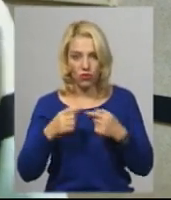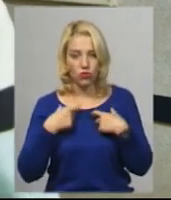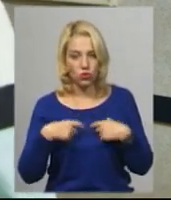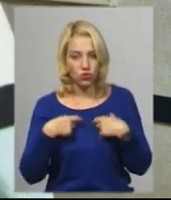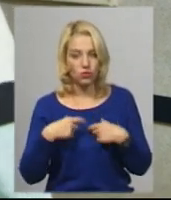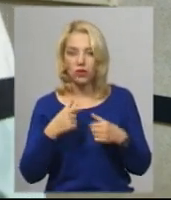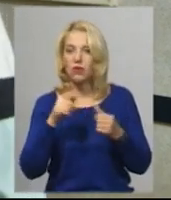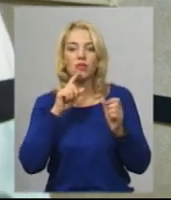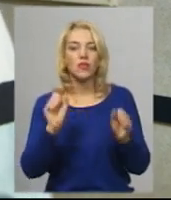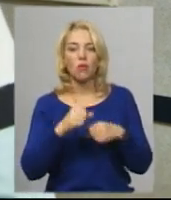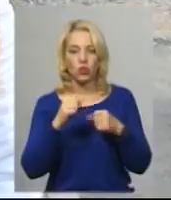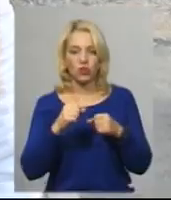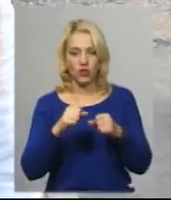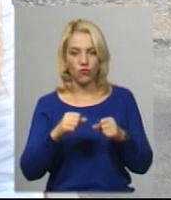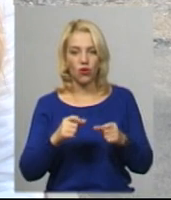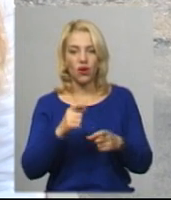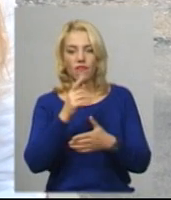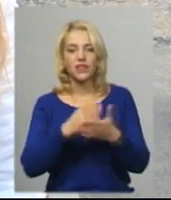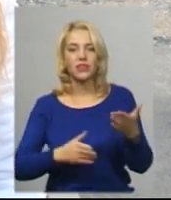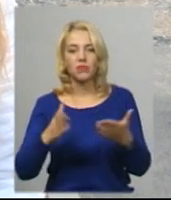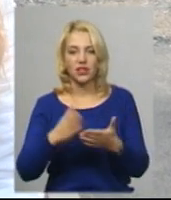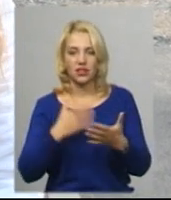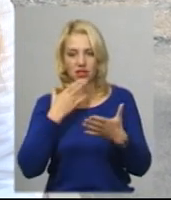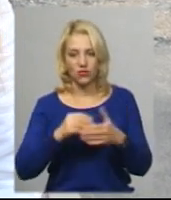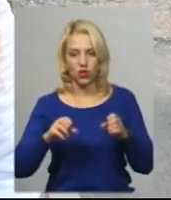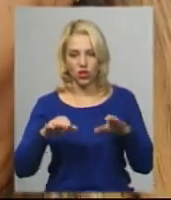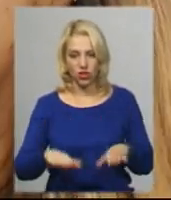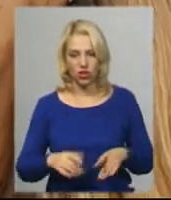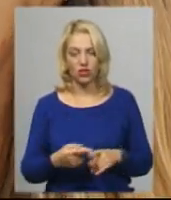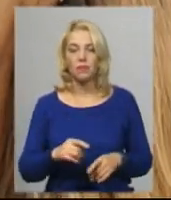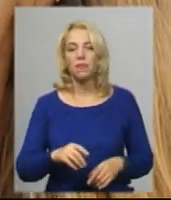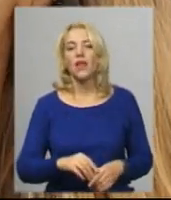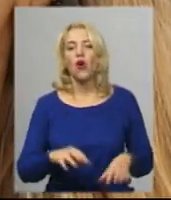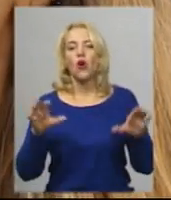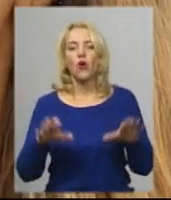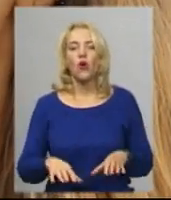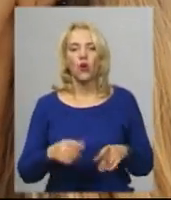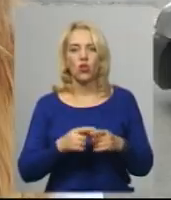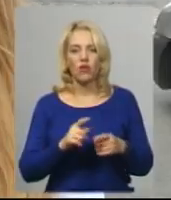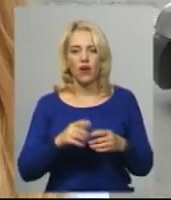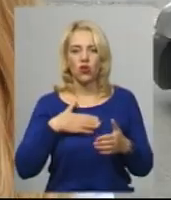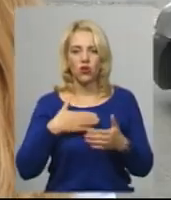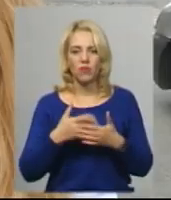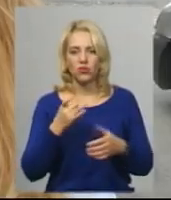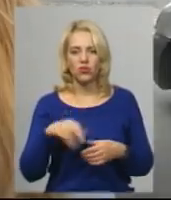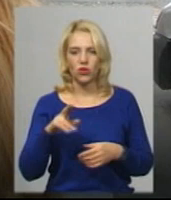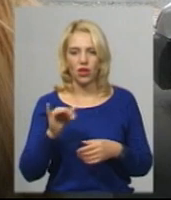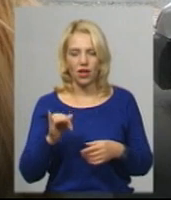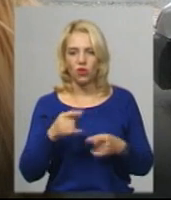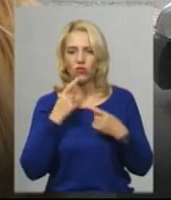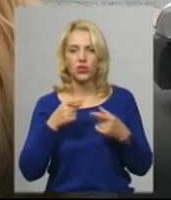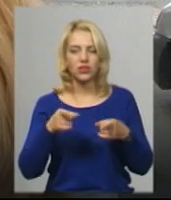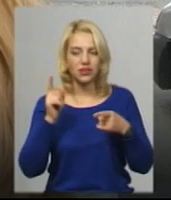відмінити своє рішення. Голова громадської організації жіночий антикорупційний рух Альона Береза розповіла. Там дійсно немає де